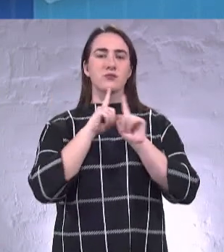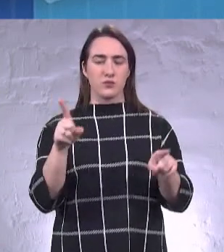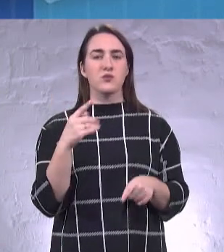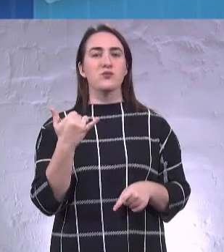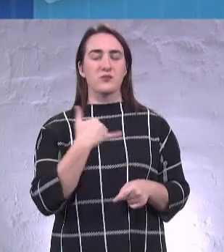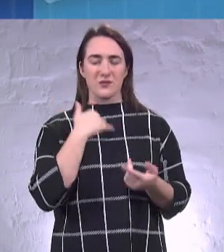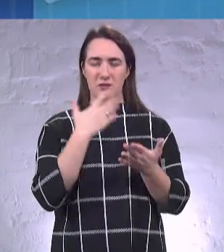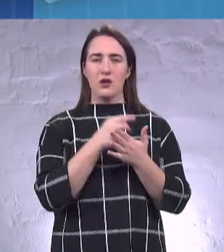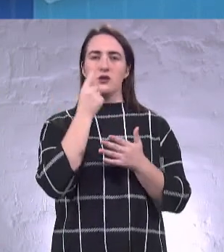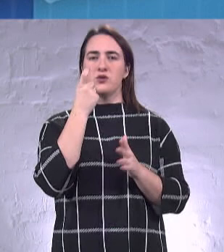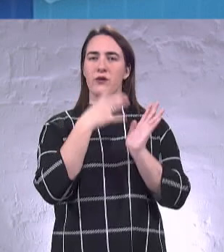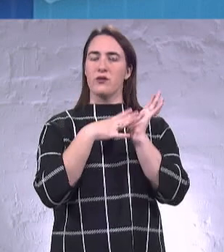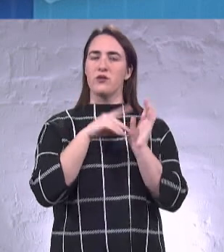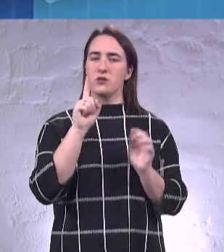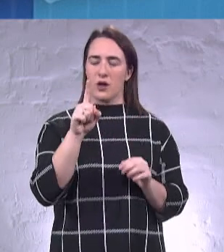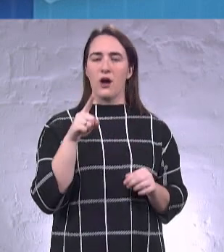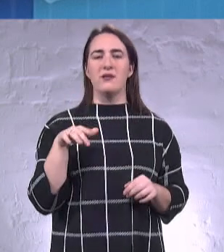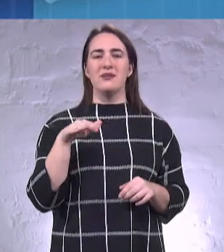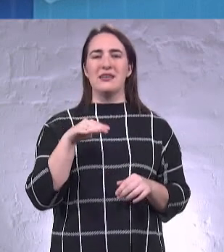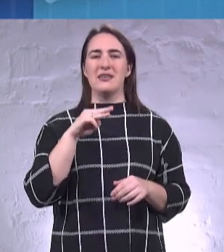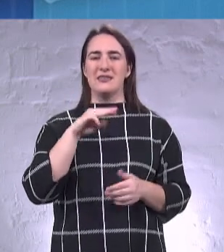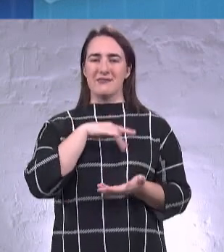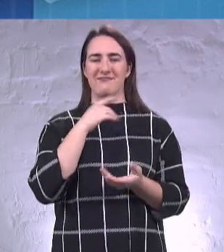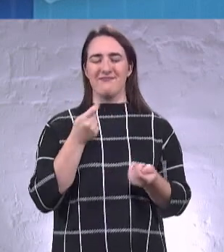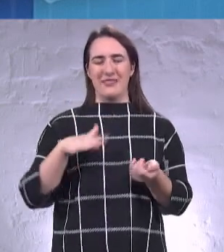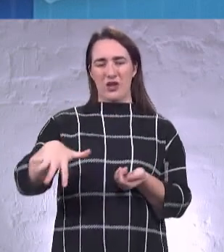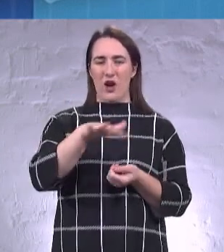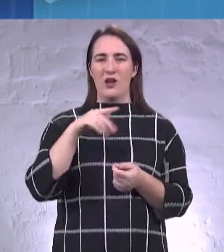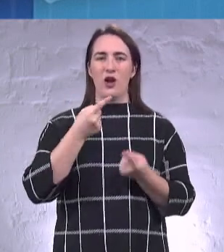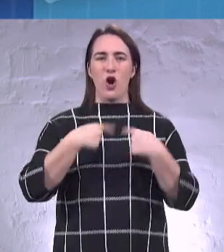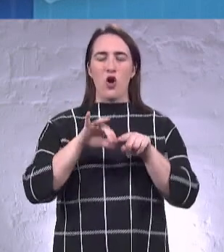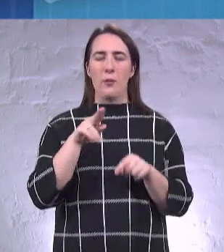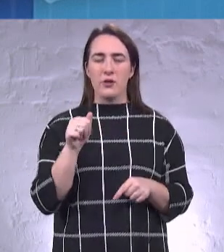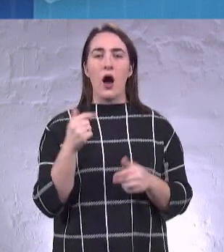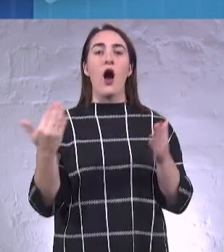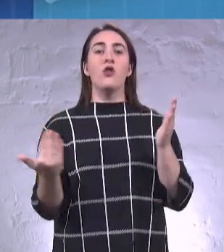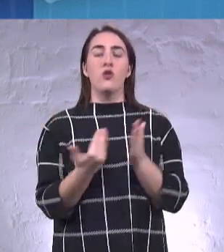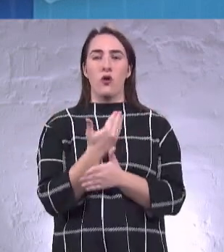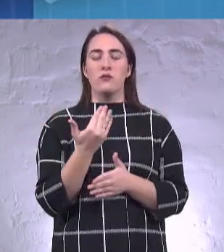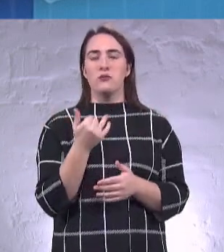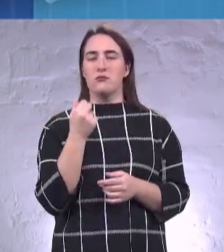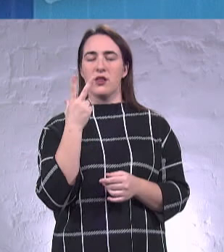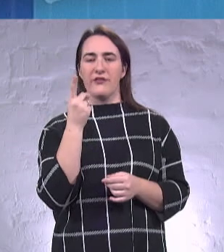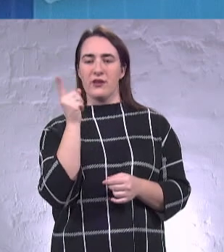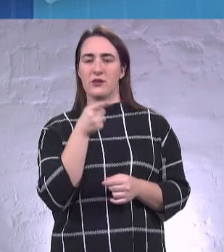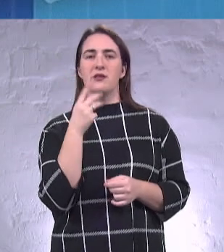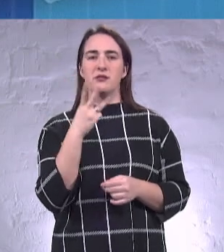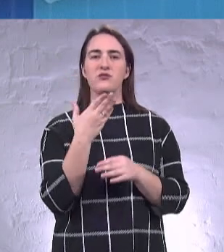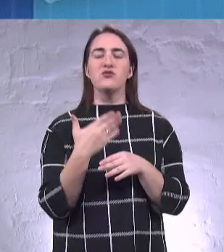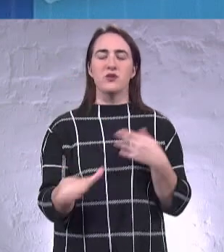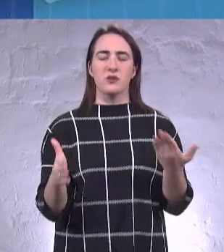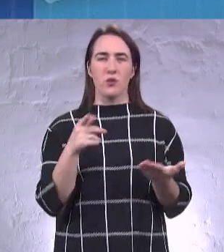територіальна громада, а новоутворених майже дві третини. І ось, ви являєте собі,